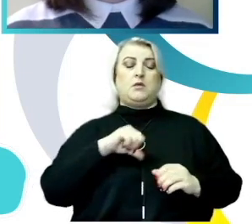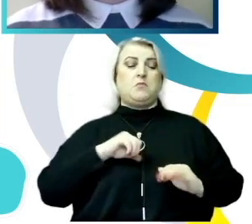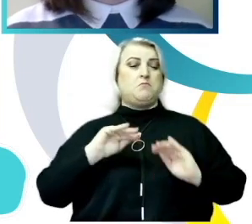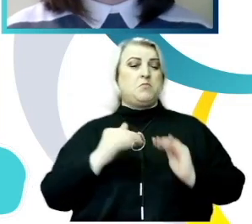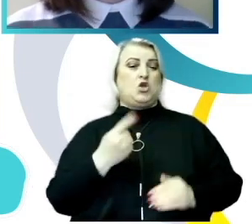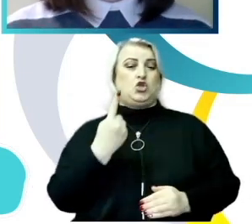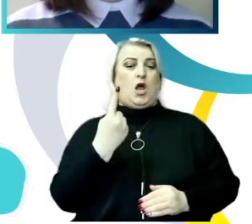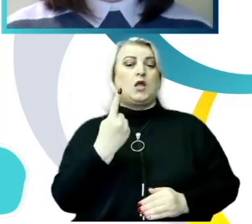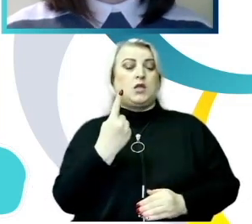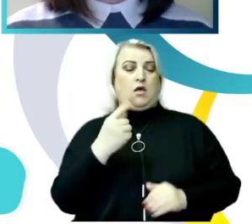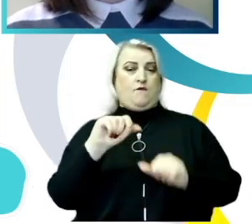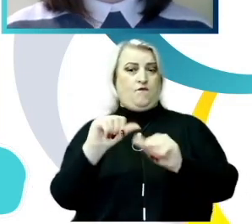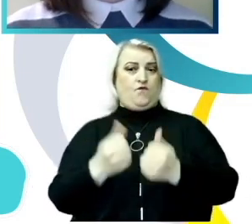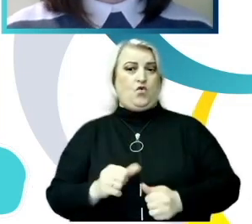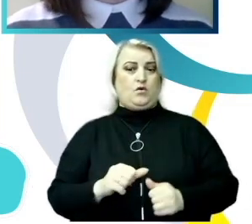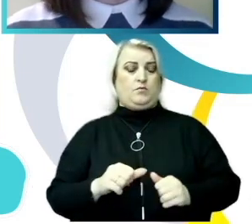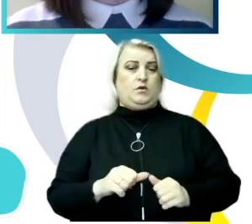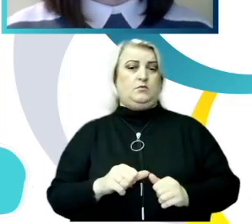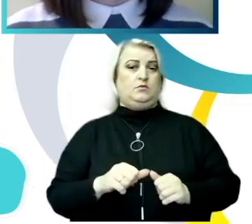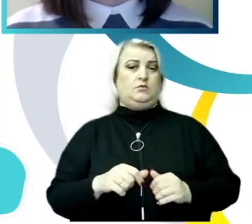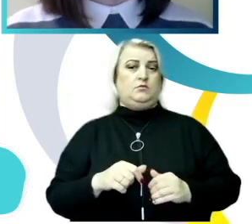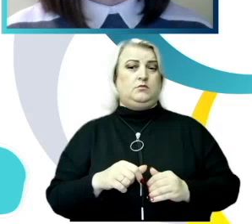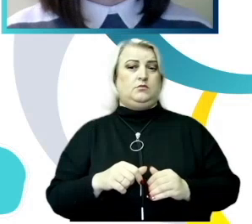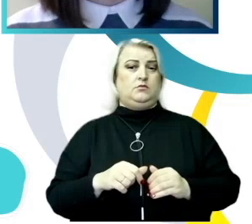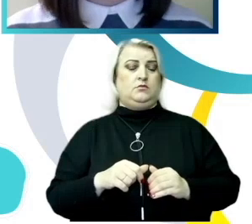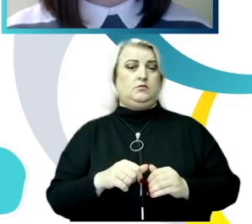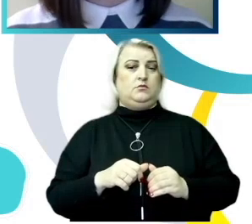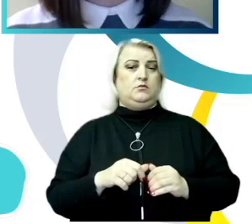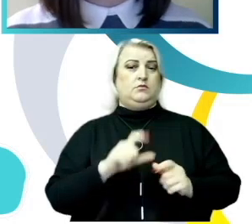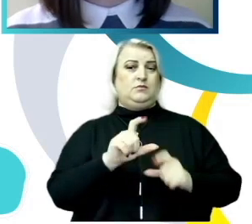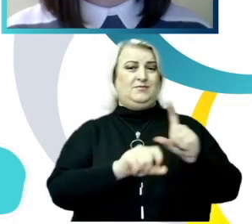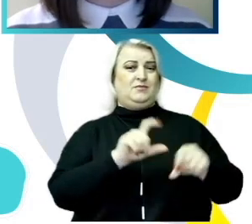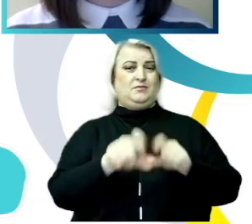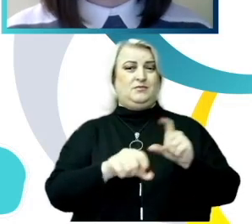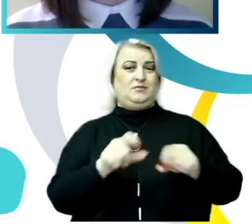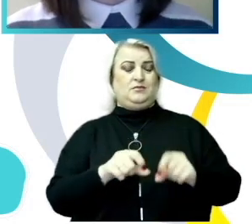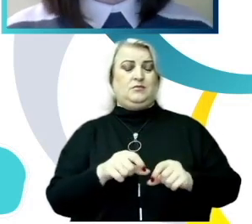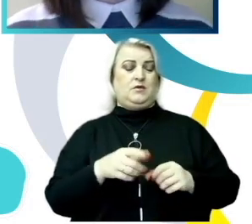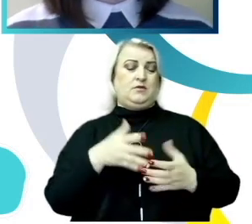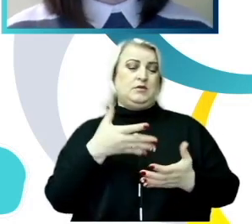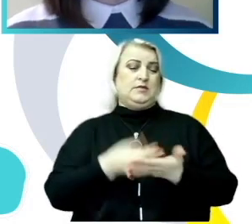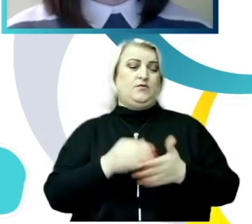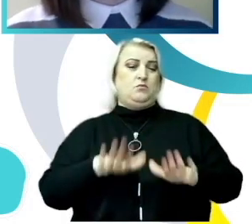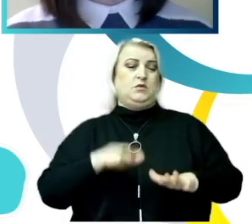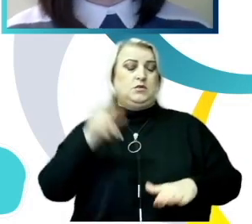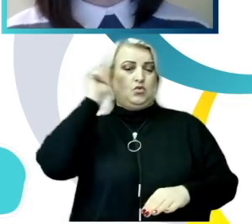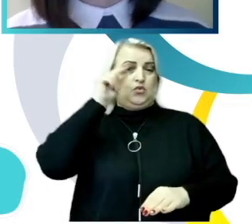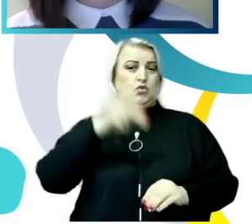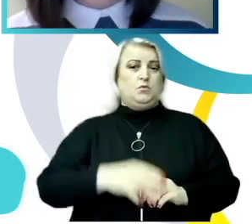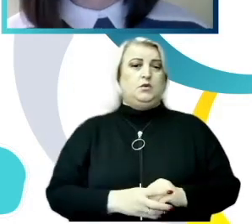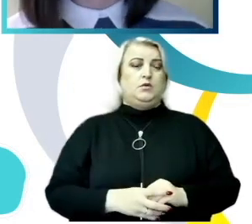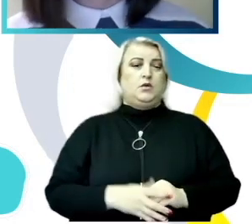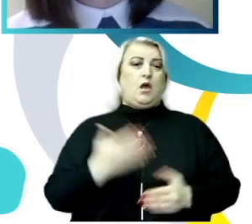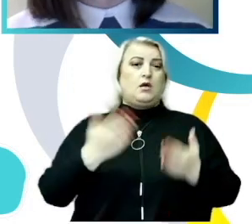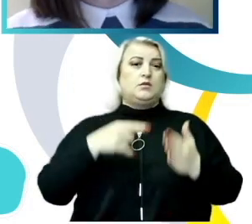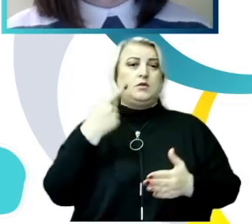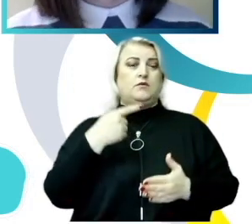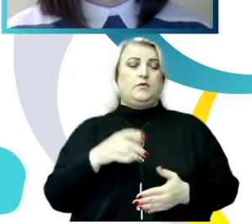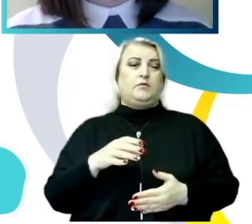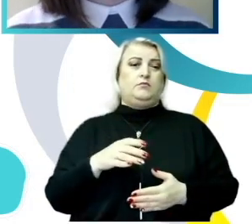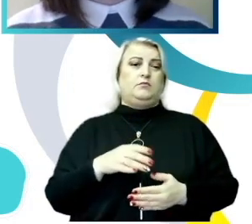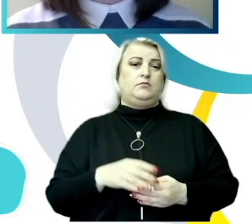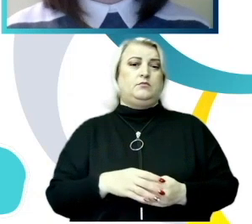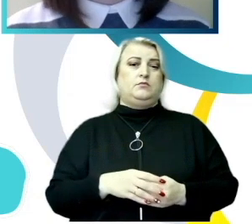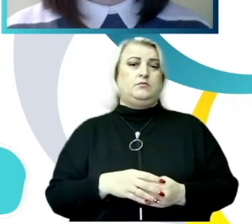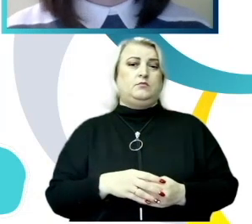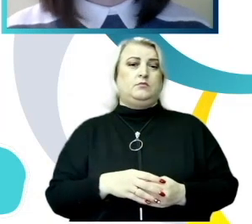hărțire sexuală în cadrul instituției de învățământ în care își desfășoară el studii. Dacă noi vorbim, numeric vorbind, această rău